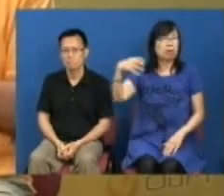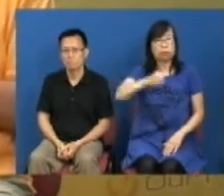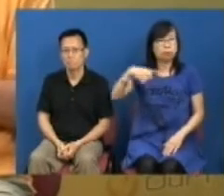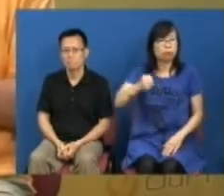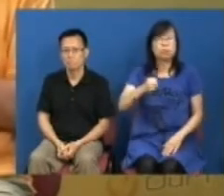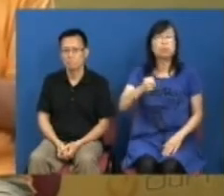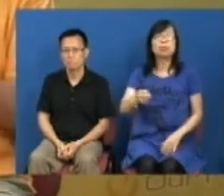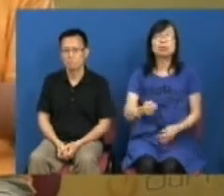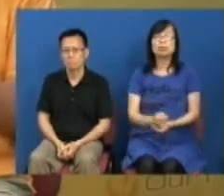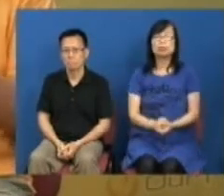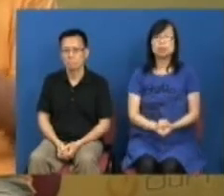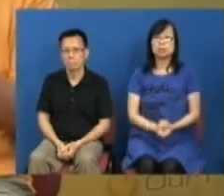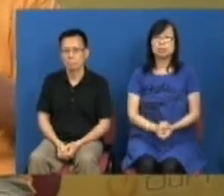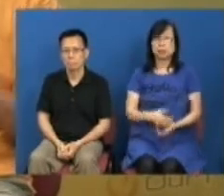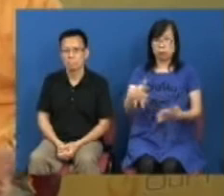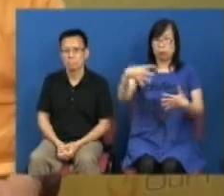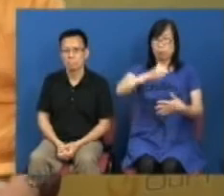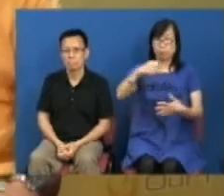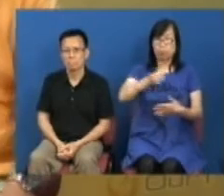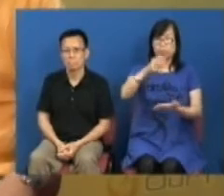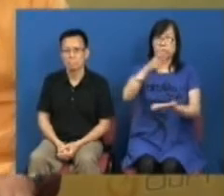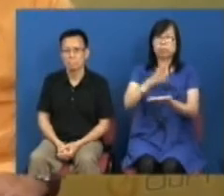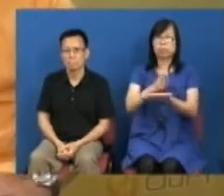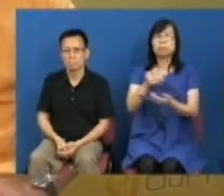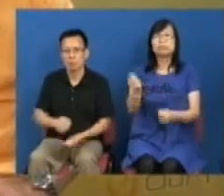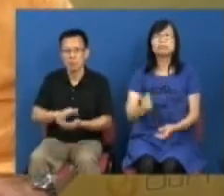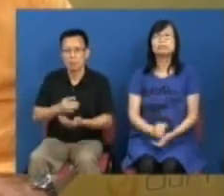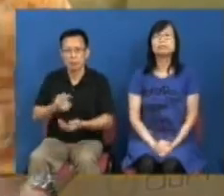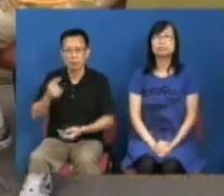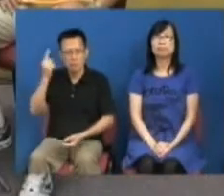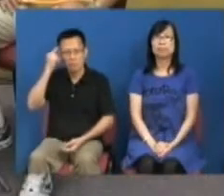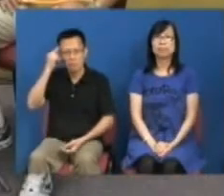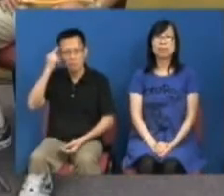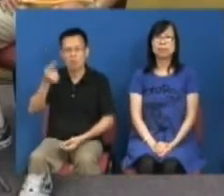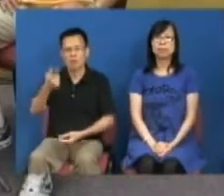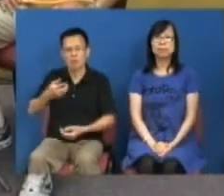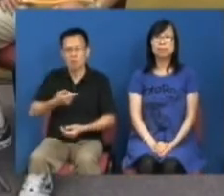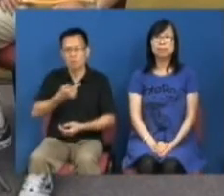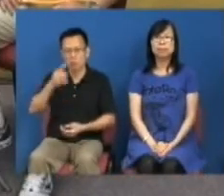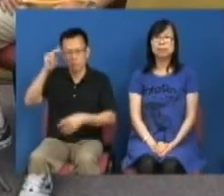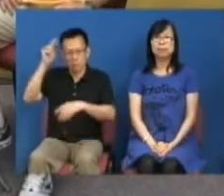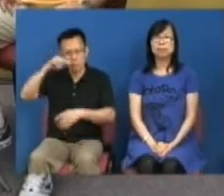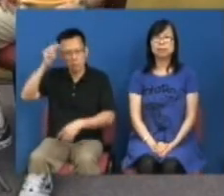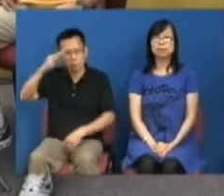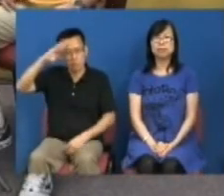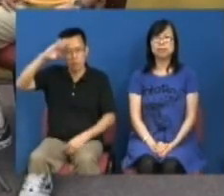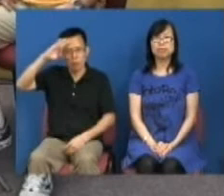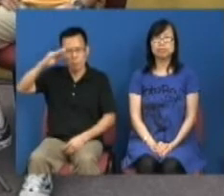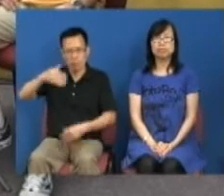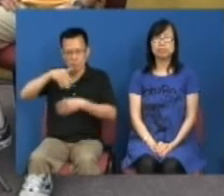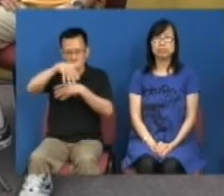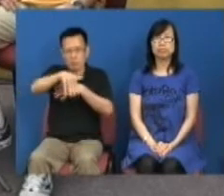务人员那些是有些权力上的不对答不过我们知道的很多时候警务人员在前线执行行